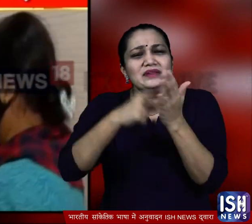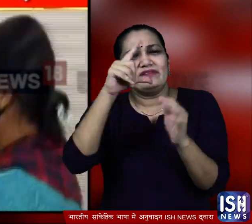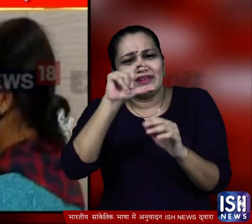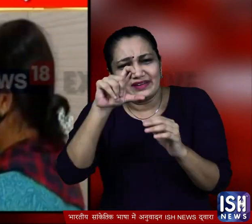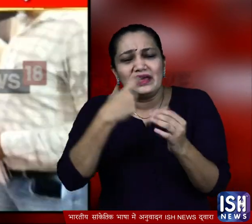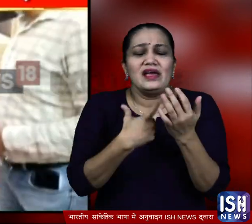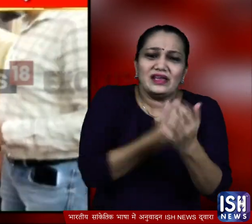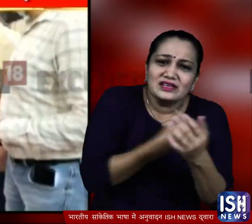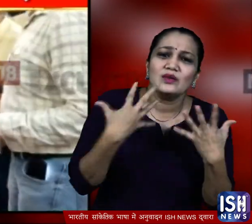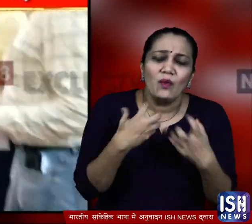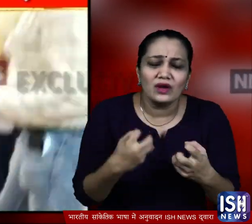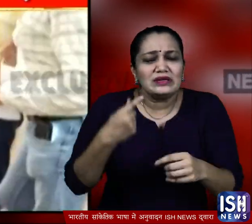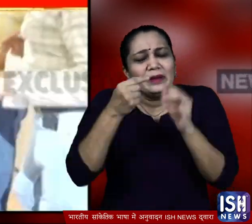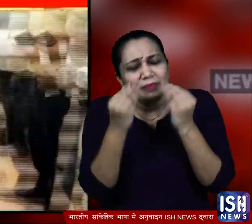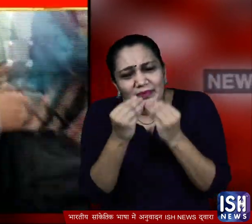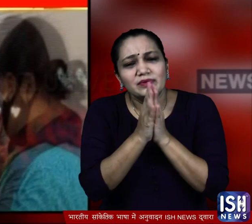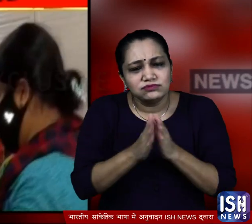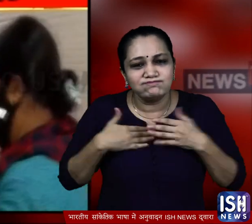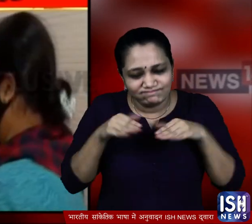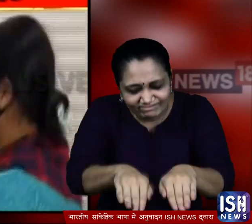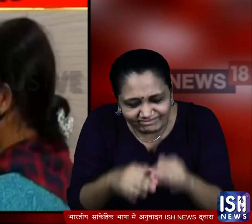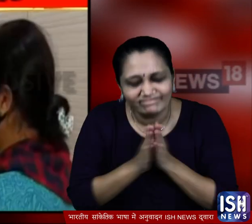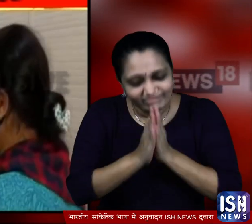सफाई दी उसने उनके पाउं भी पकड़े